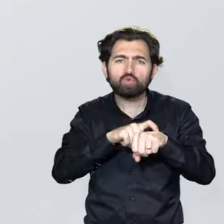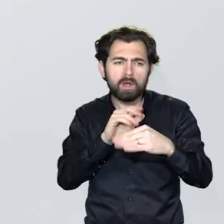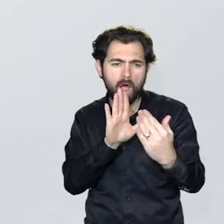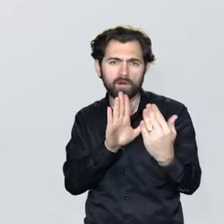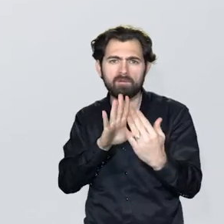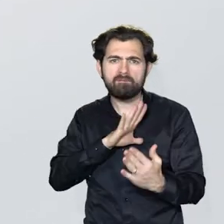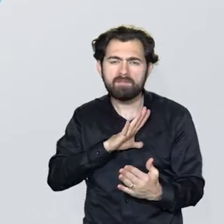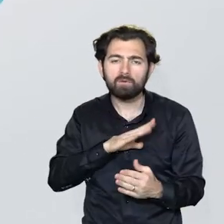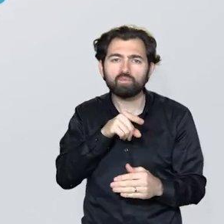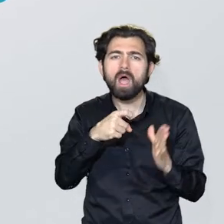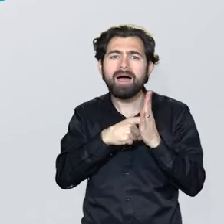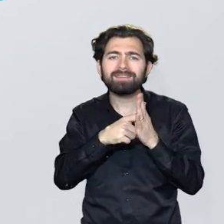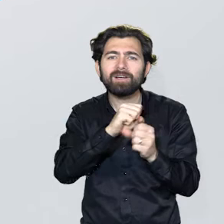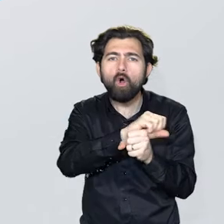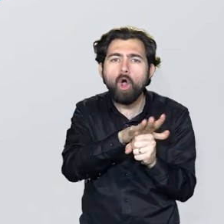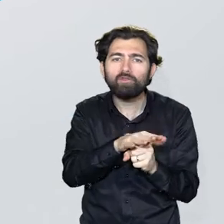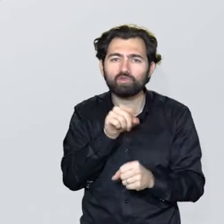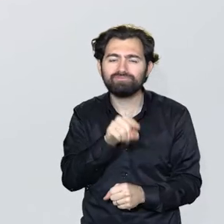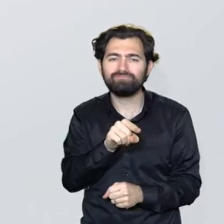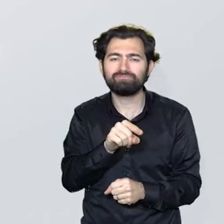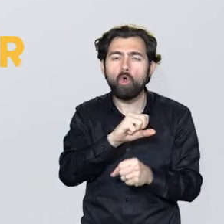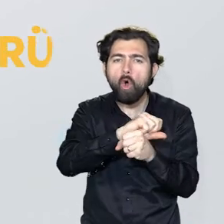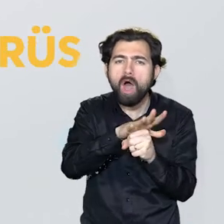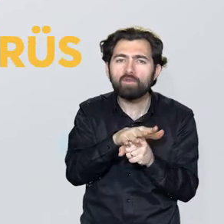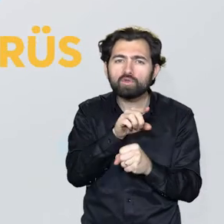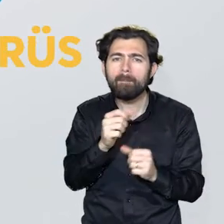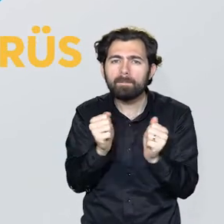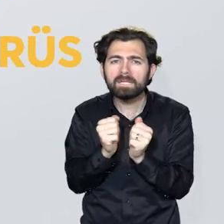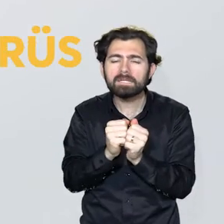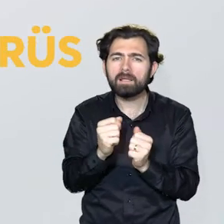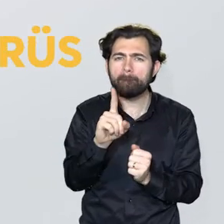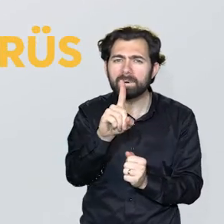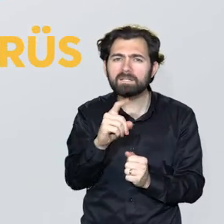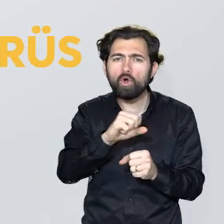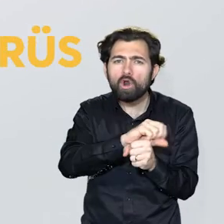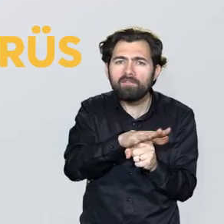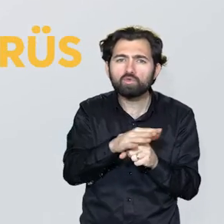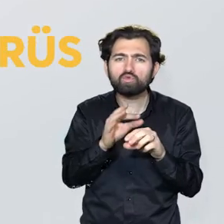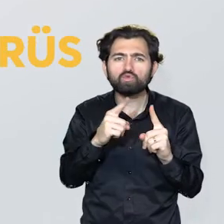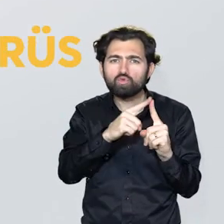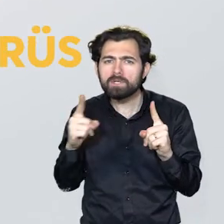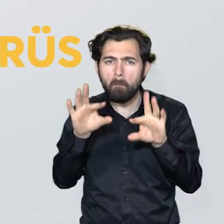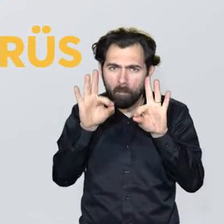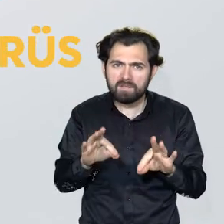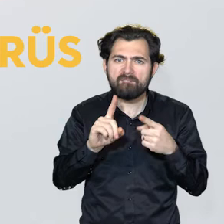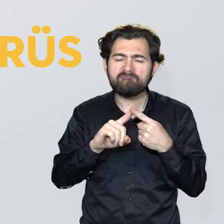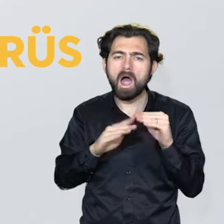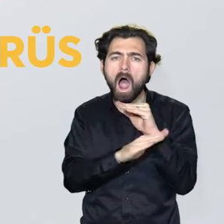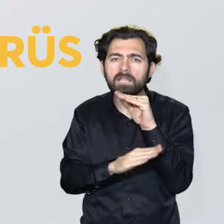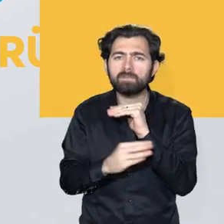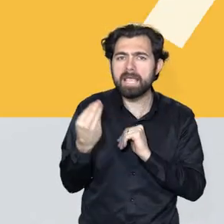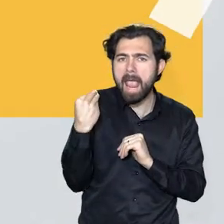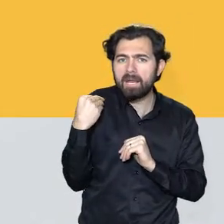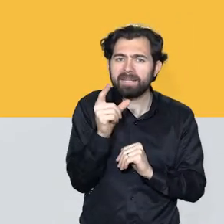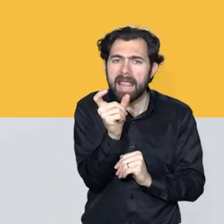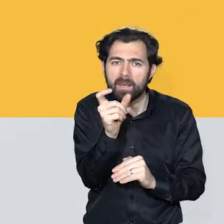karşıyayız. Covid-19. Covid-19 ile birlikte bir pandemi sürecine girdik ve hayatımıza yeni bir